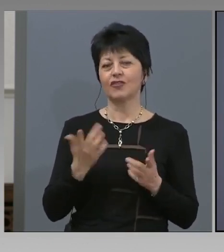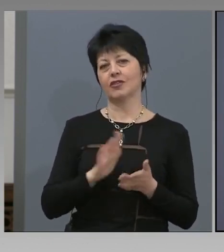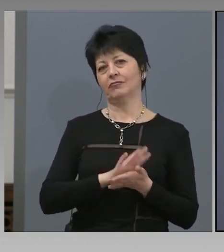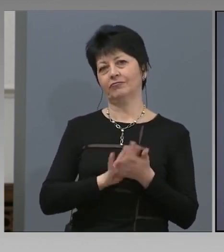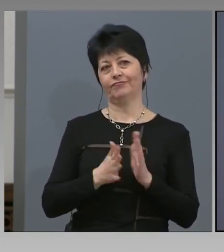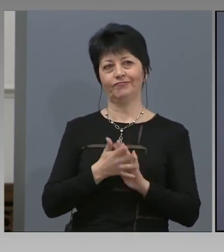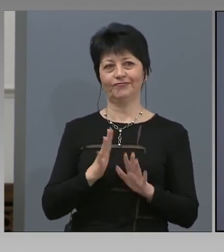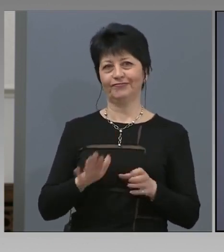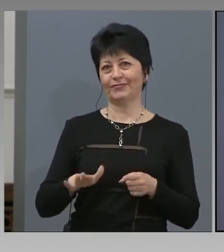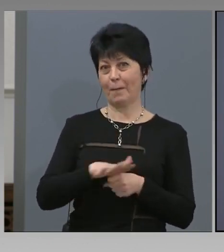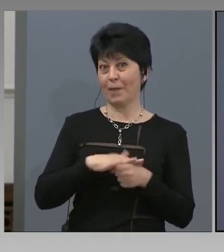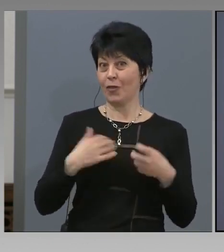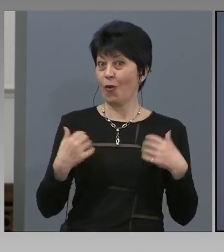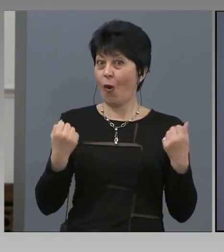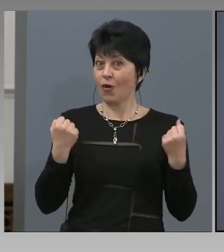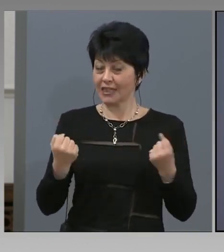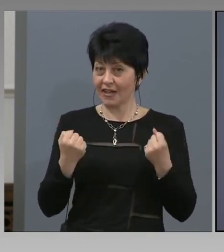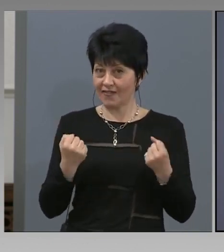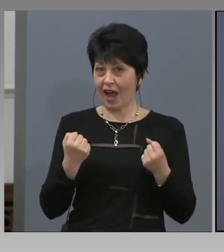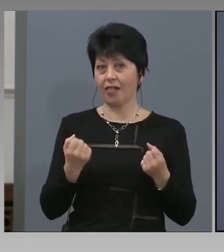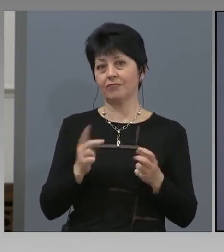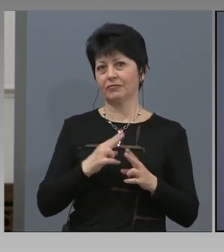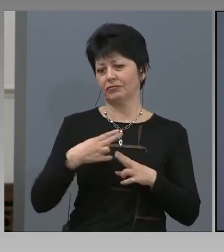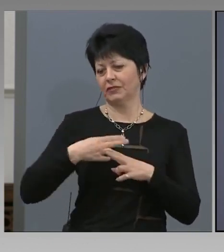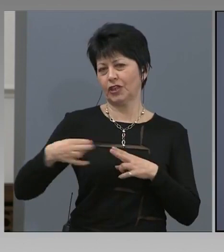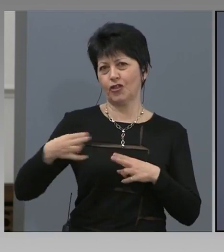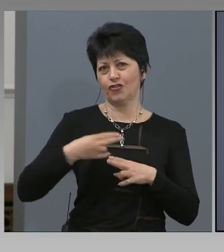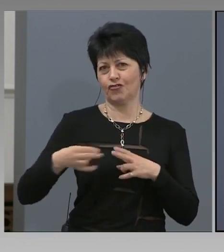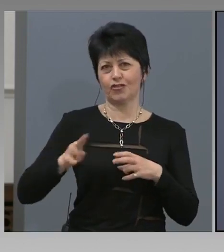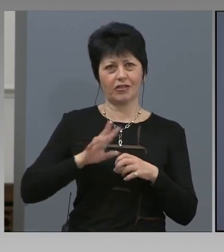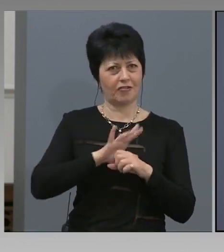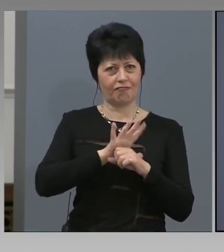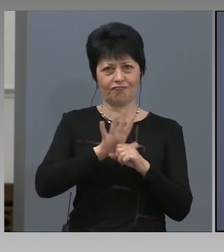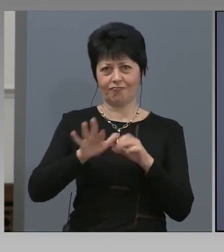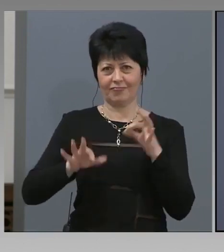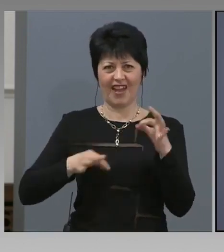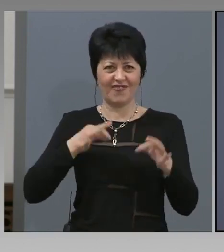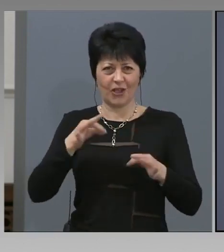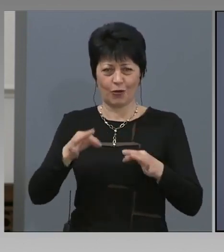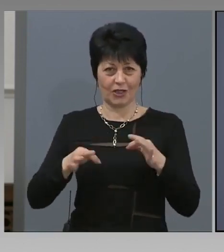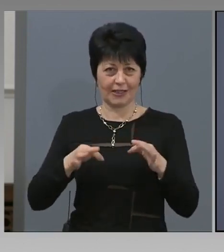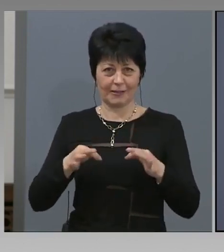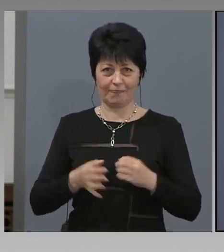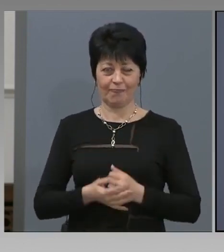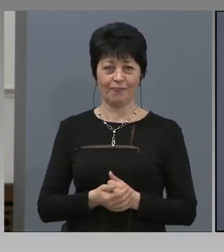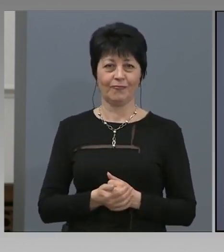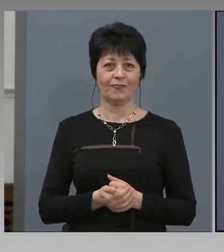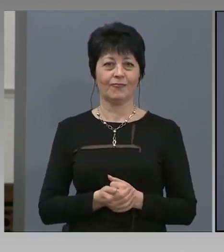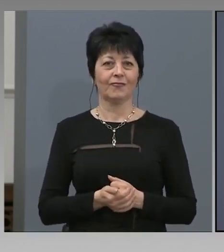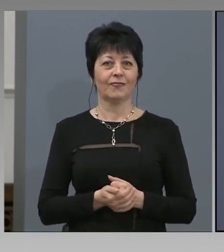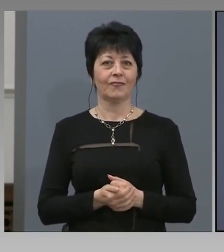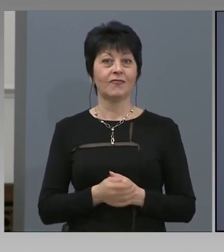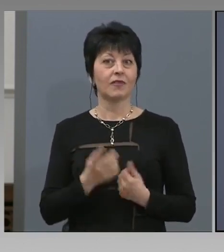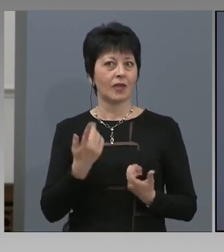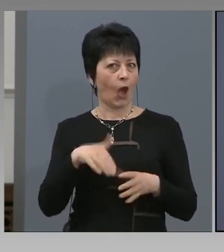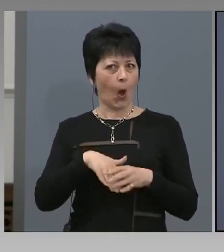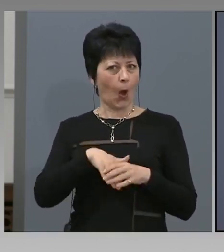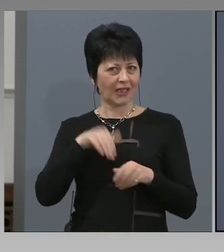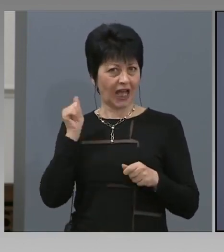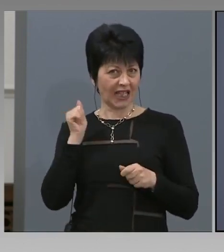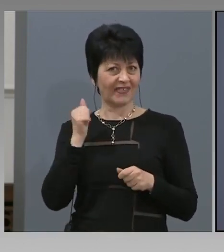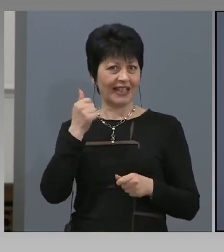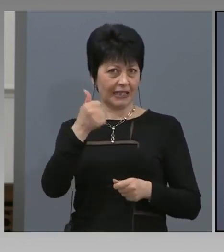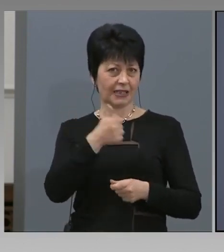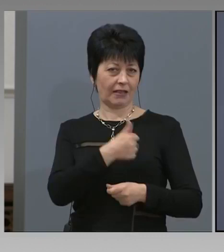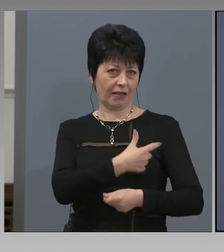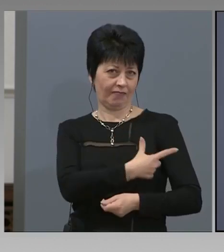здрав. Напълно здрав и е с изчистен вирус. Това мога да ви кажа. Отказва ли се тестване на лицата, които са